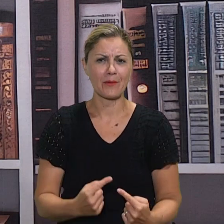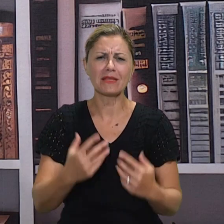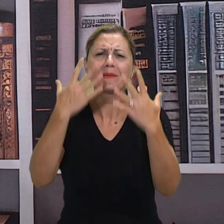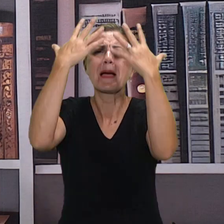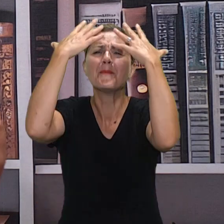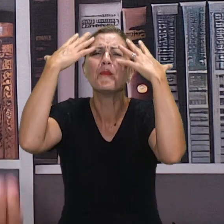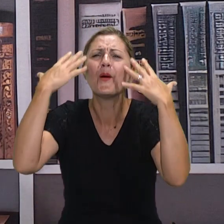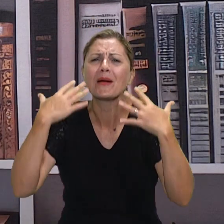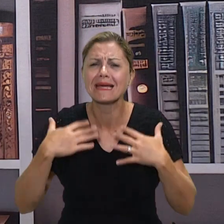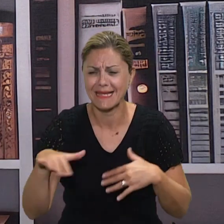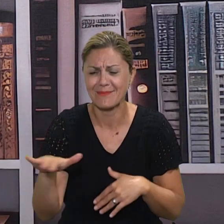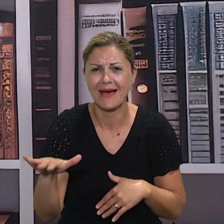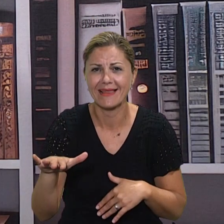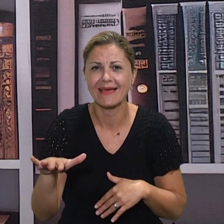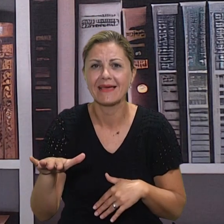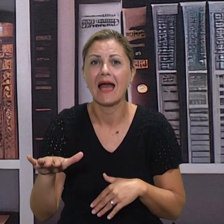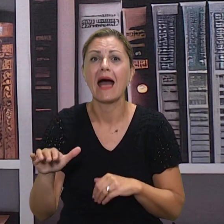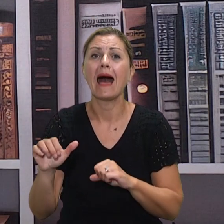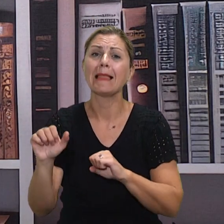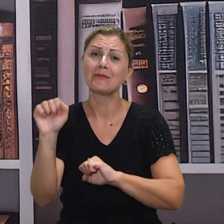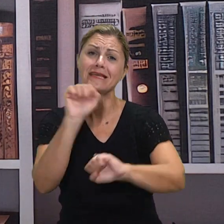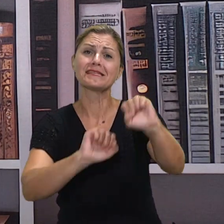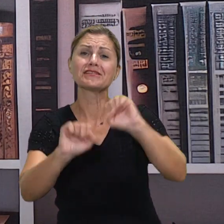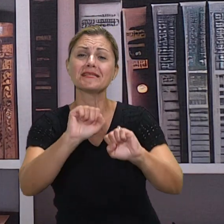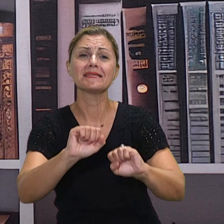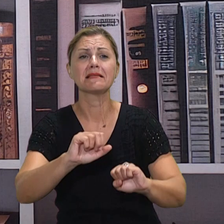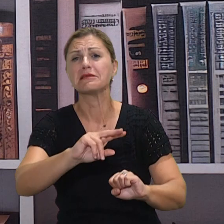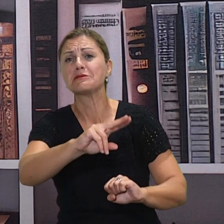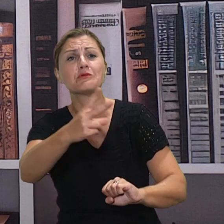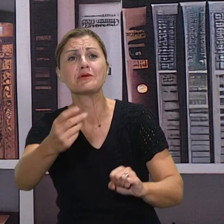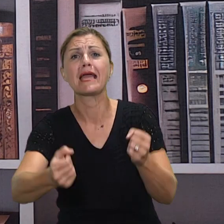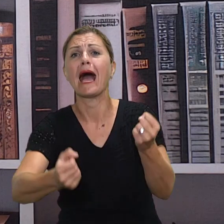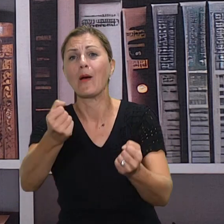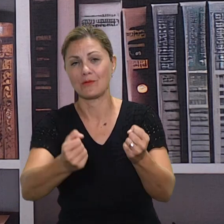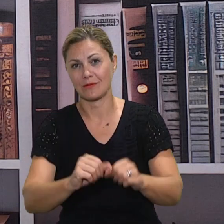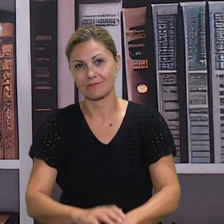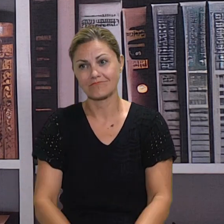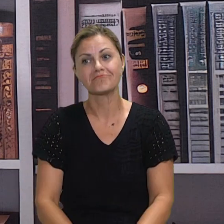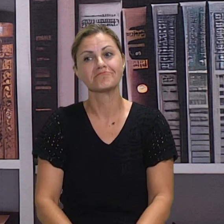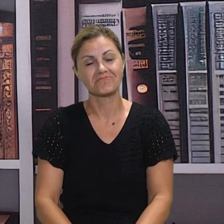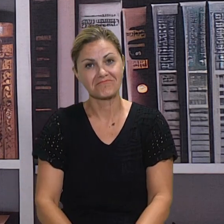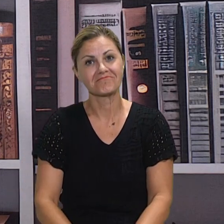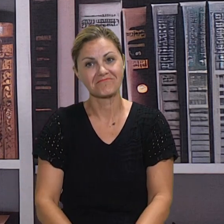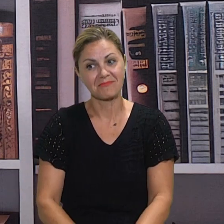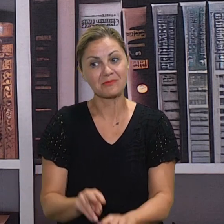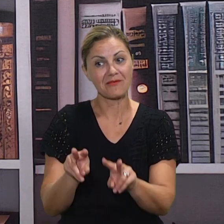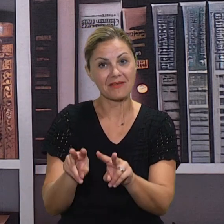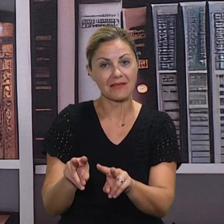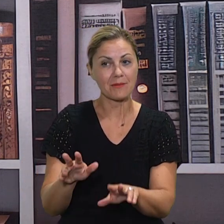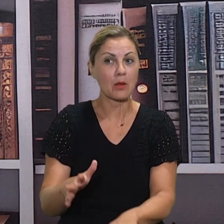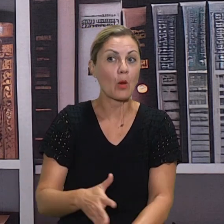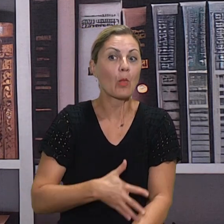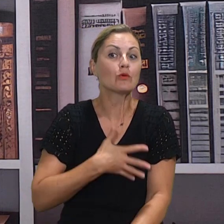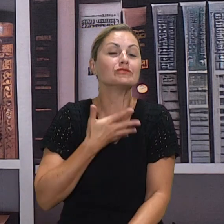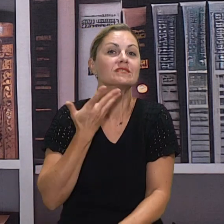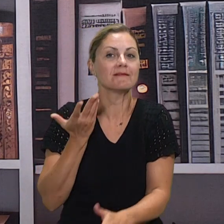Pokisnula je, ali je ona zapravo zaštitila neći i tuđi auto. Jednog dana će se to prerasti možda u još nešto više.